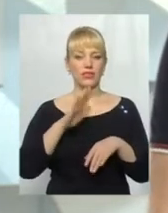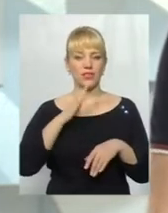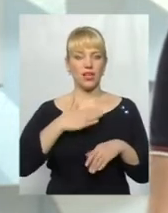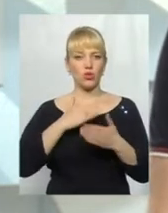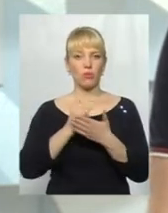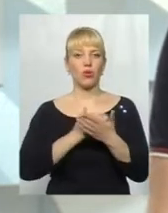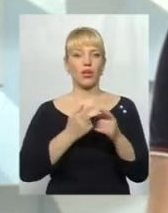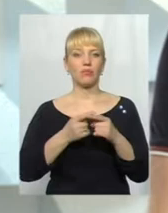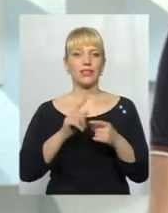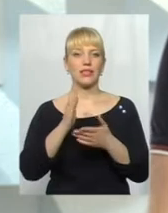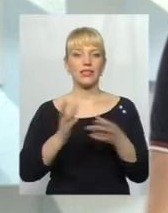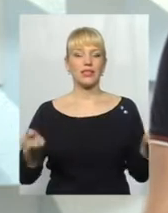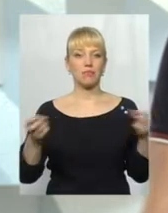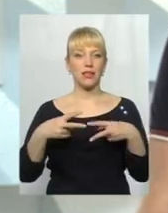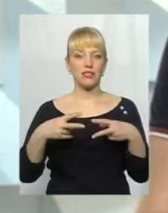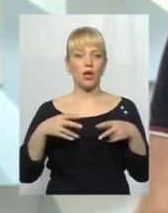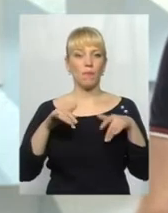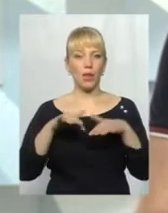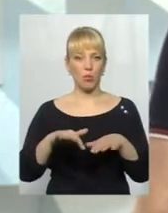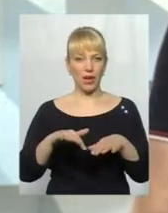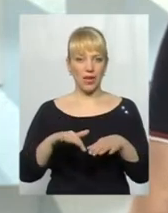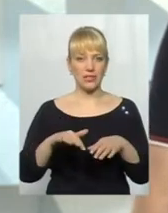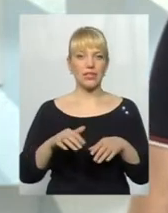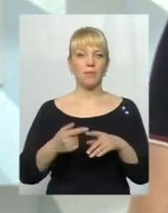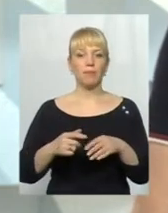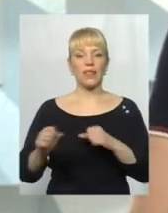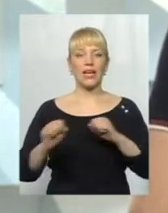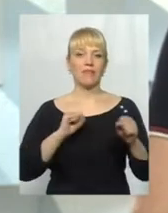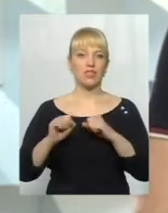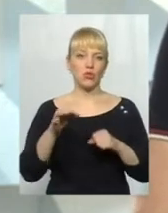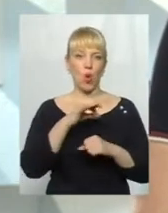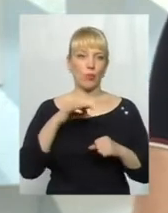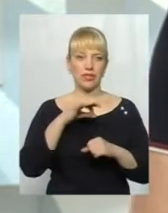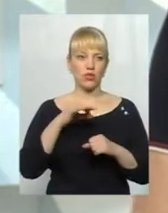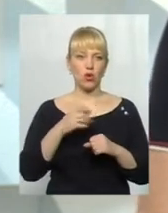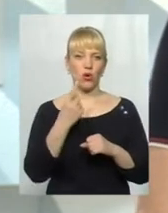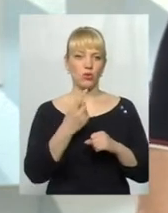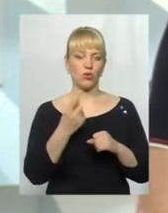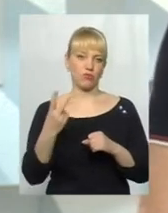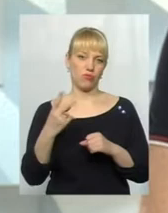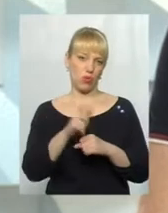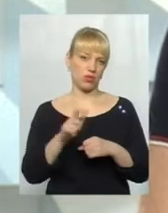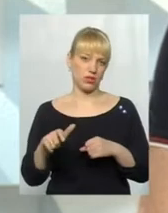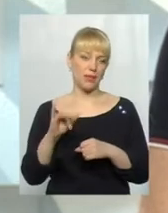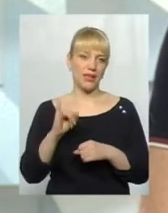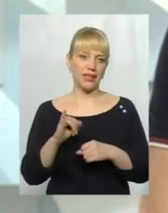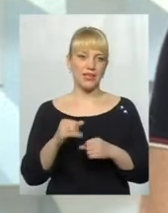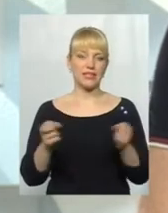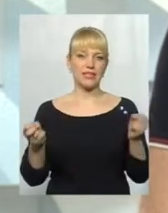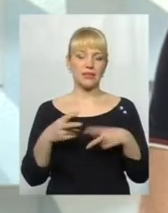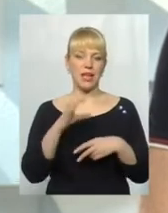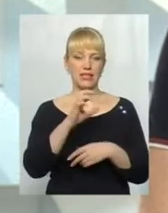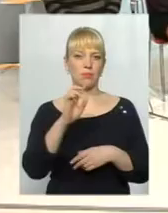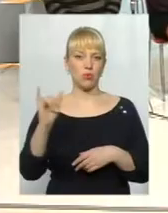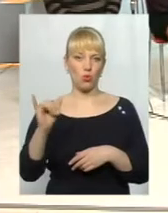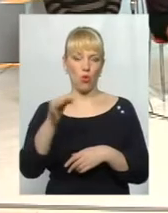це є спецоперація керівництва обласного, одного-двух осіб, і спецслужб в